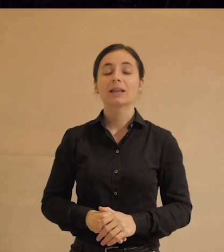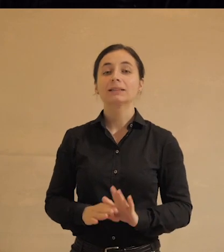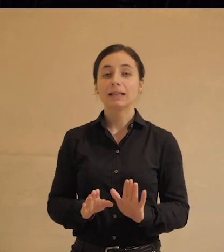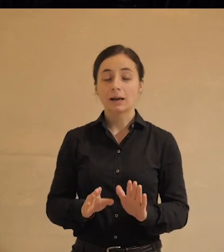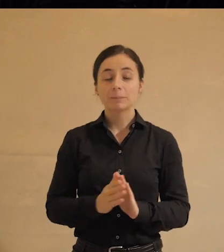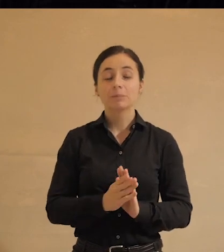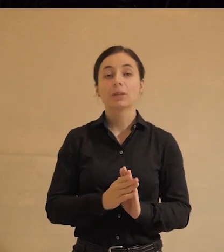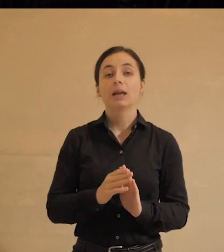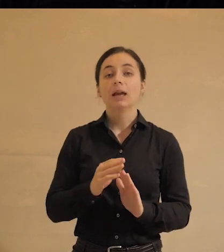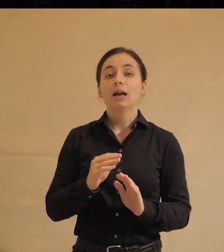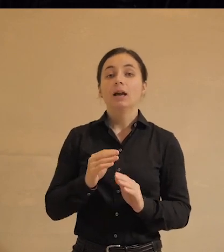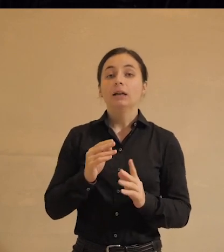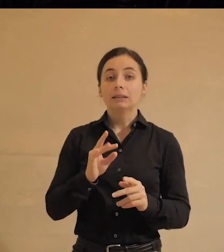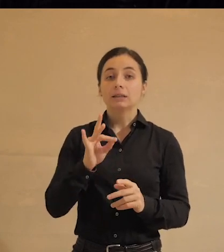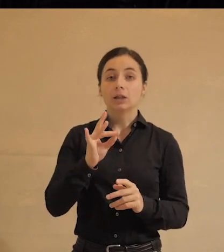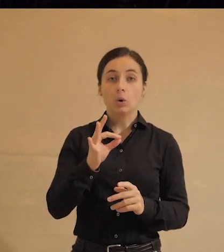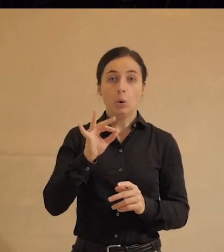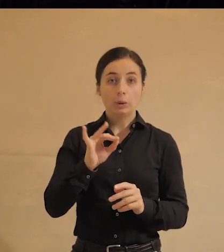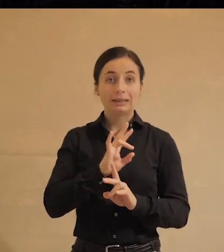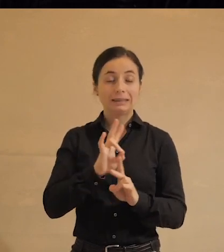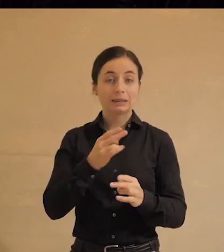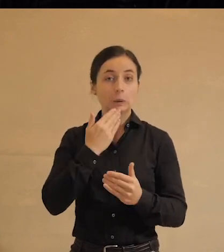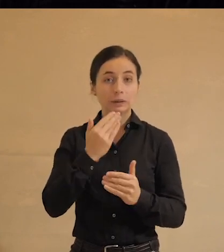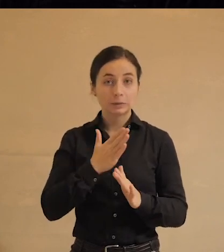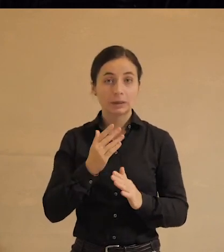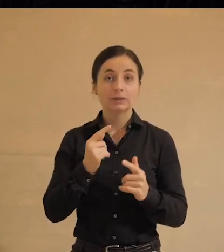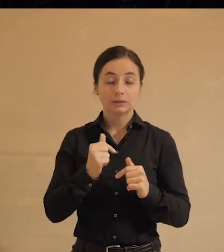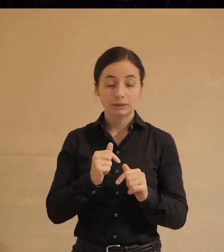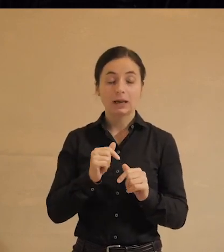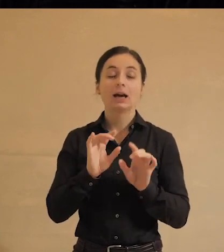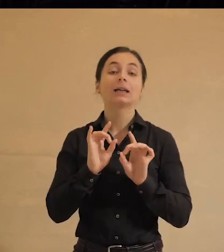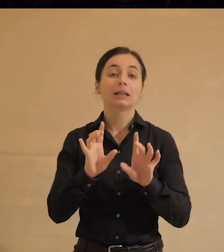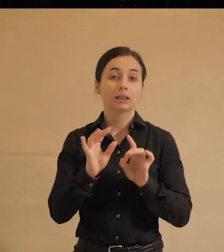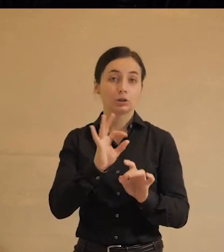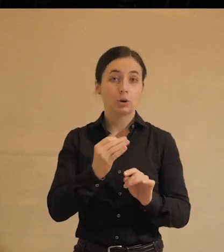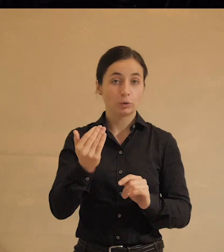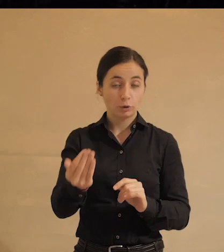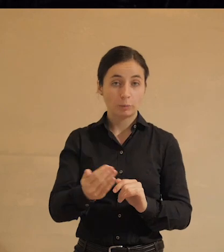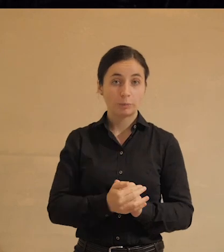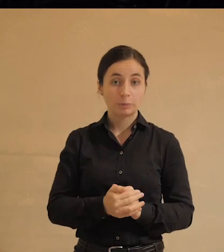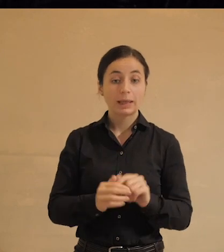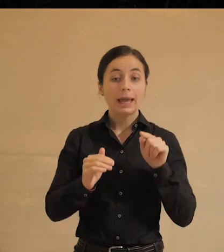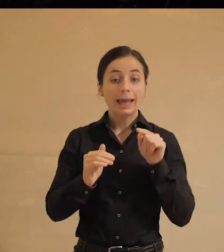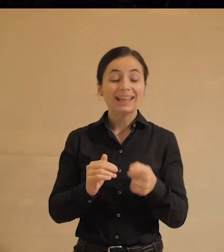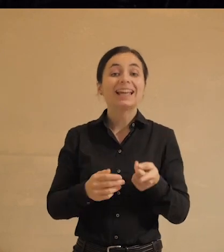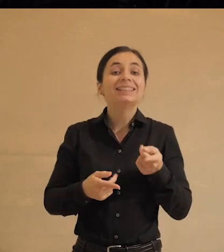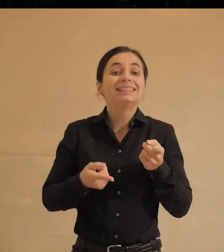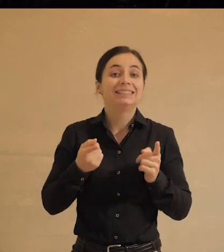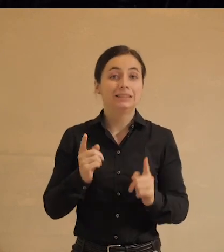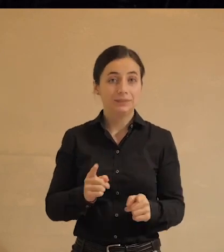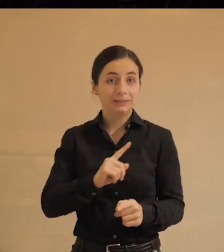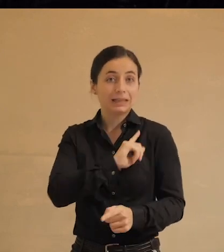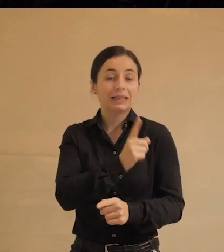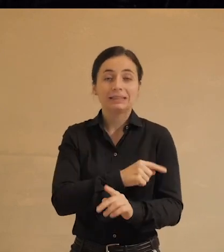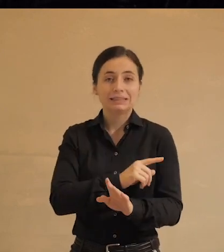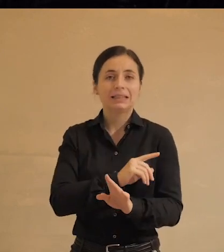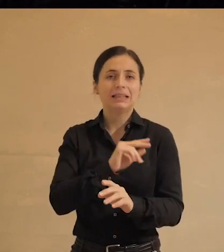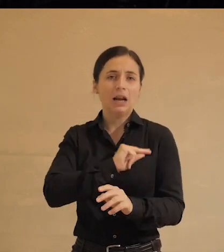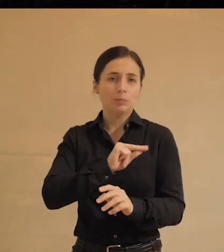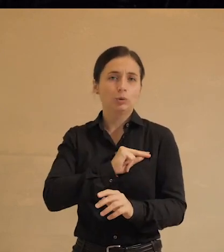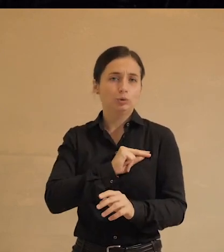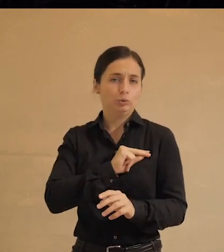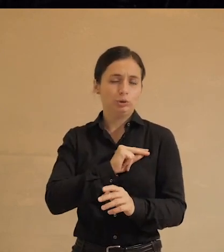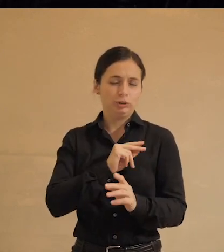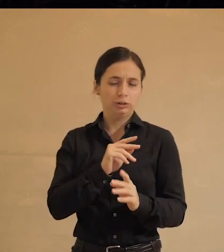Тем не менее, раз уж про РОИ, никто не спрашивал про РОИ, но я про него все равно расскажу. Это действительно не сильно работающая штука.